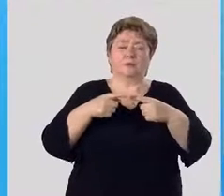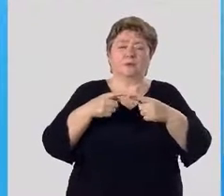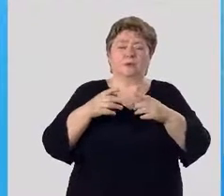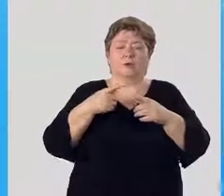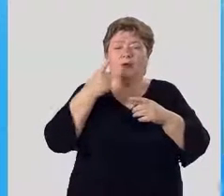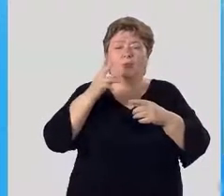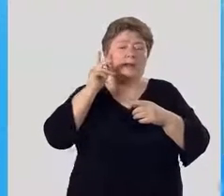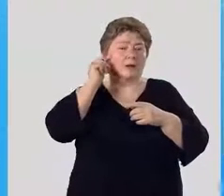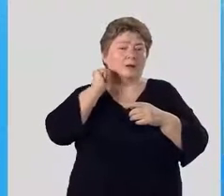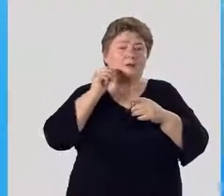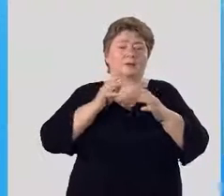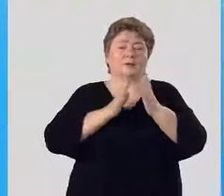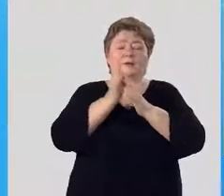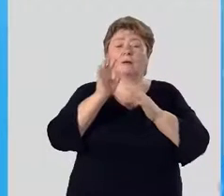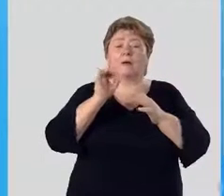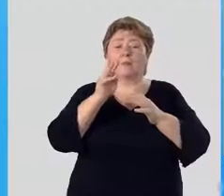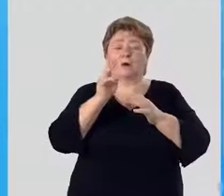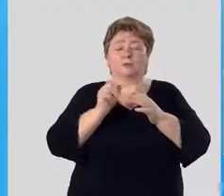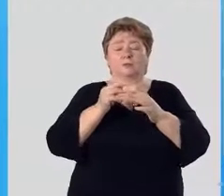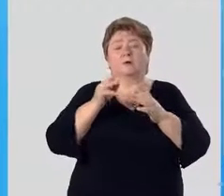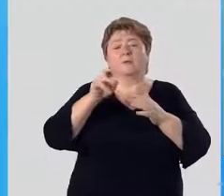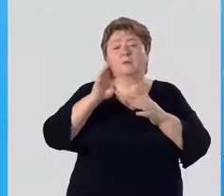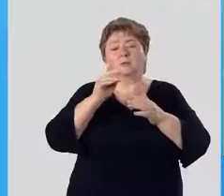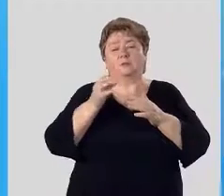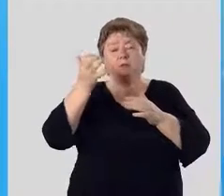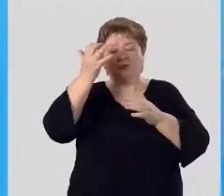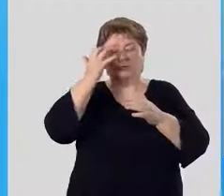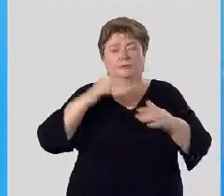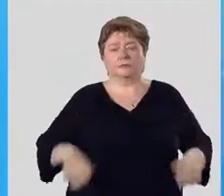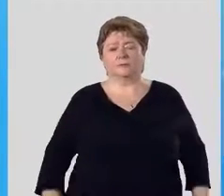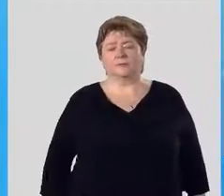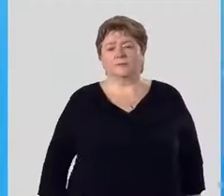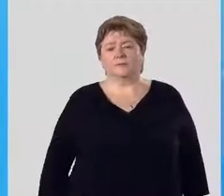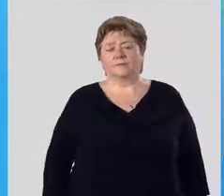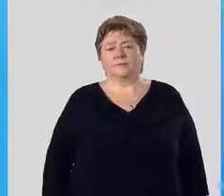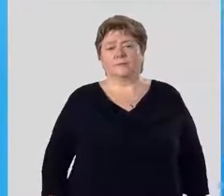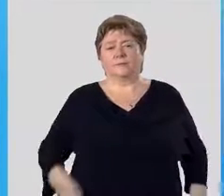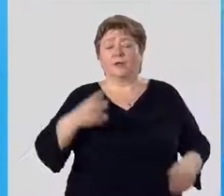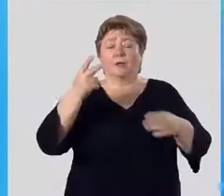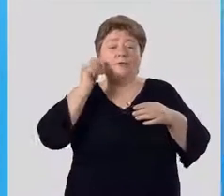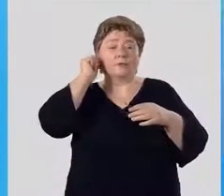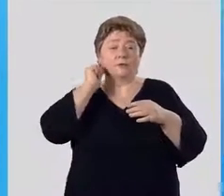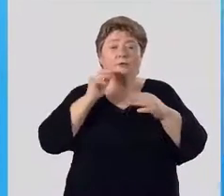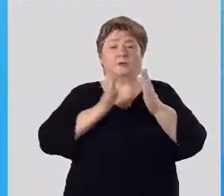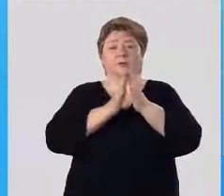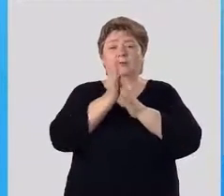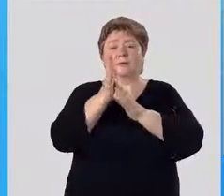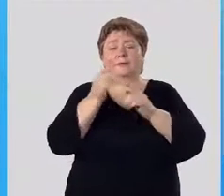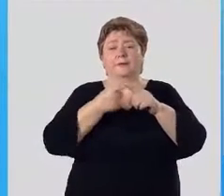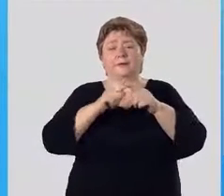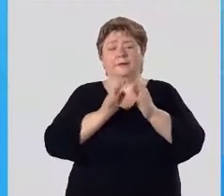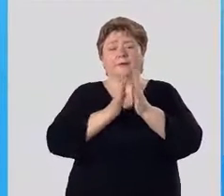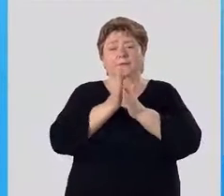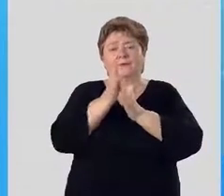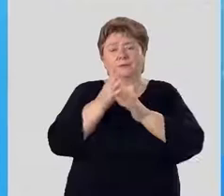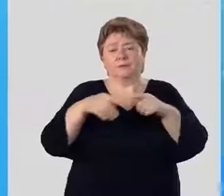однолетних растений – ромашка, послен черный. Двулетние растения –